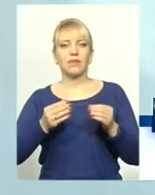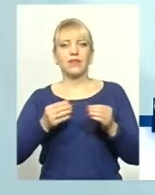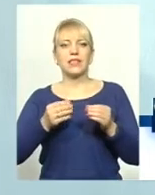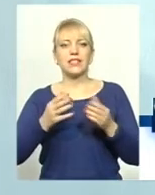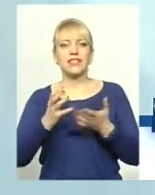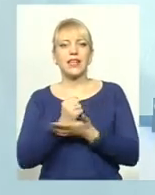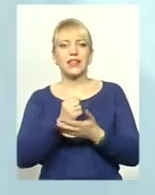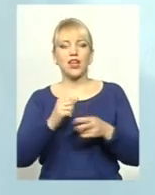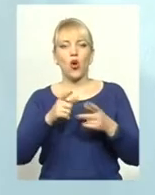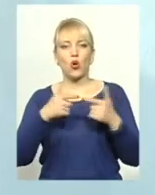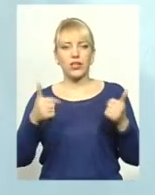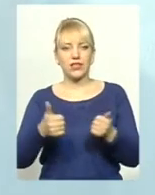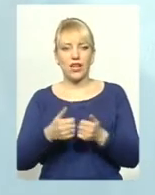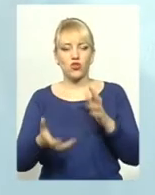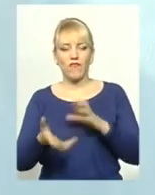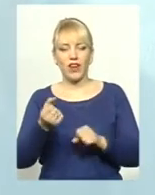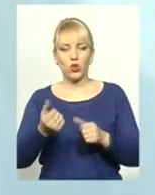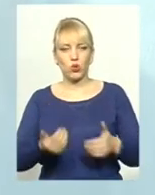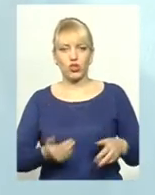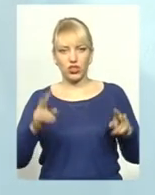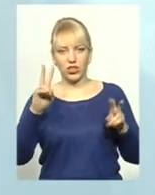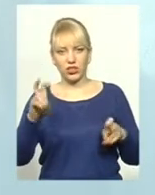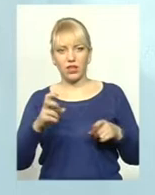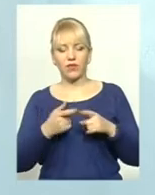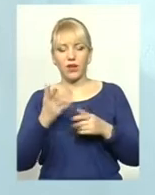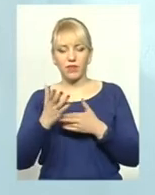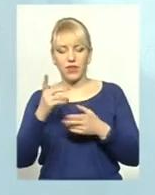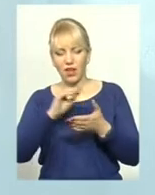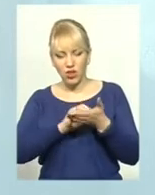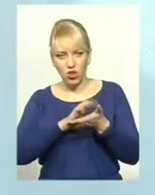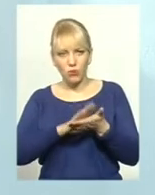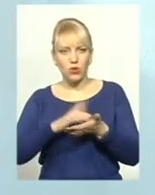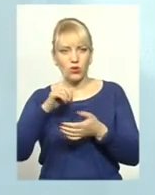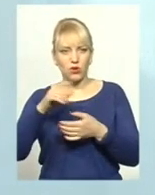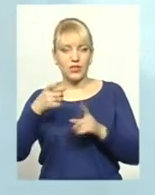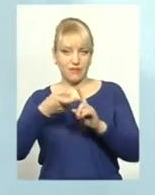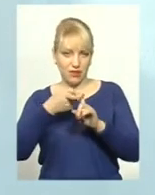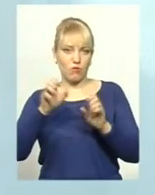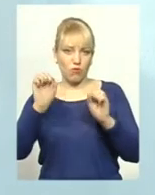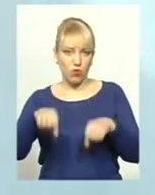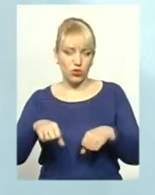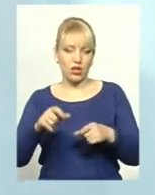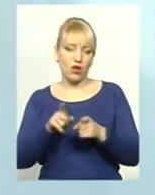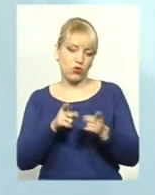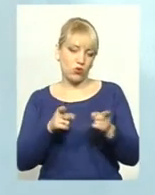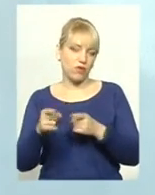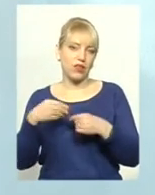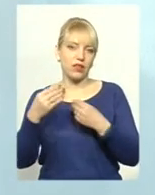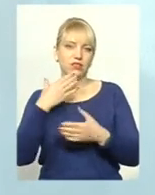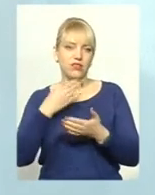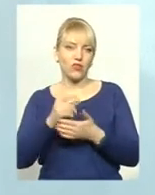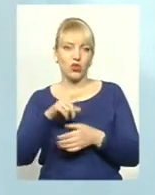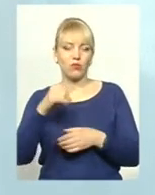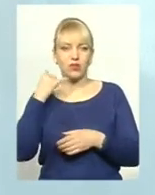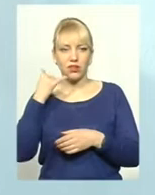всюди є мої контакти, або мого заступника, одного, або другого, тому можна з нами зв'язатися. також я готова дати свій телефон, якщо хтось готовий